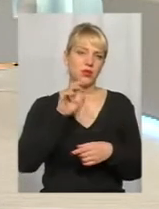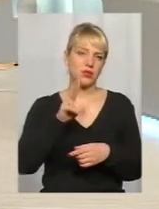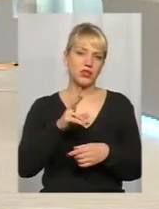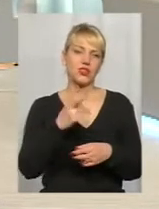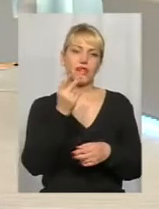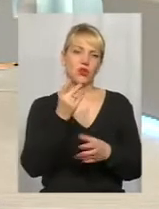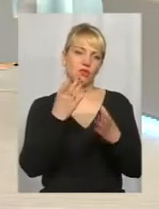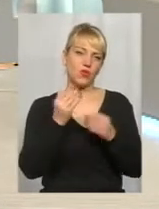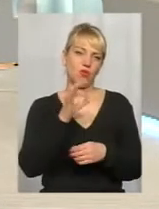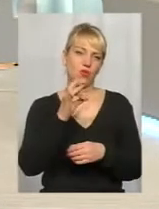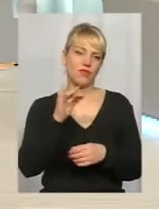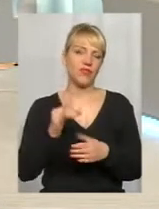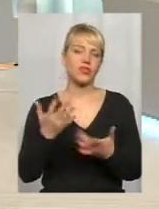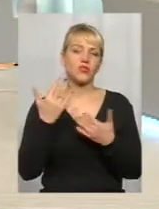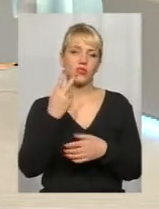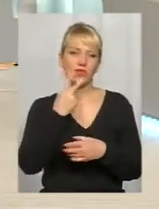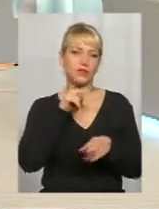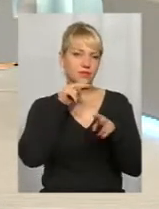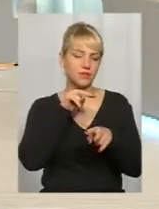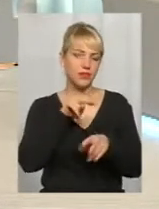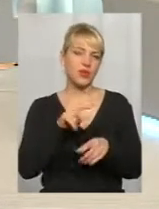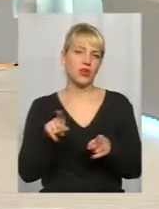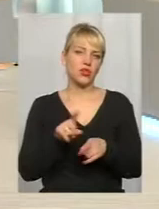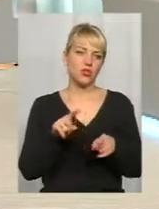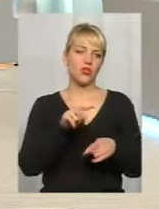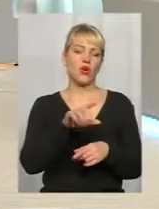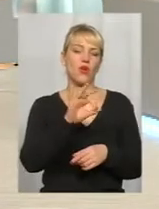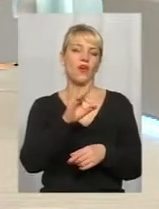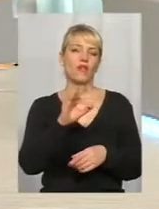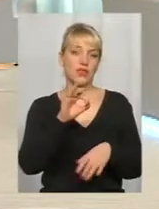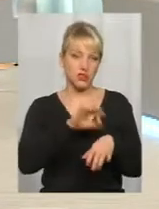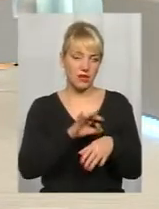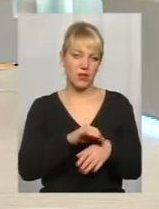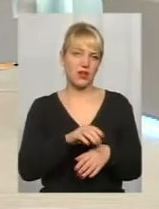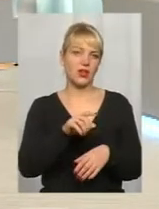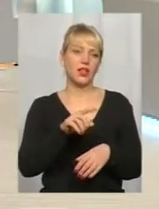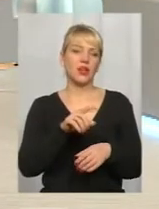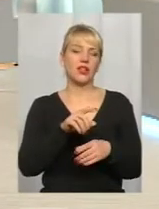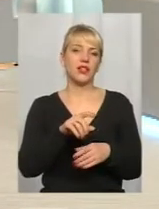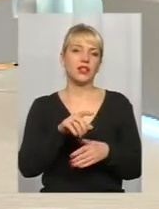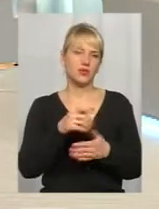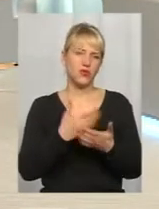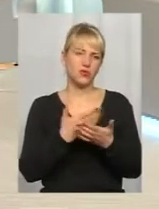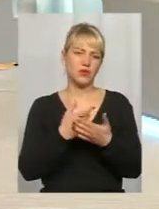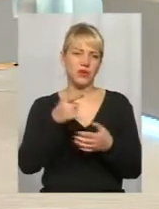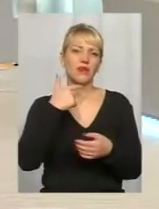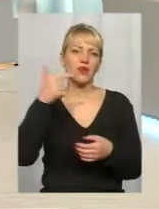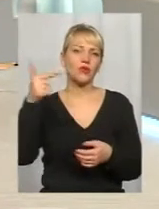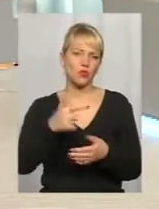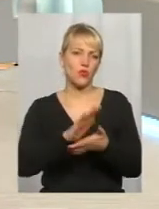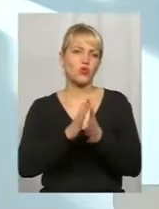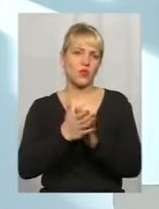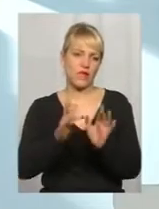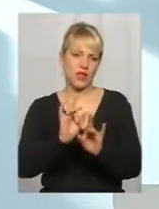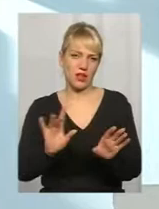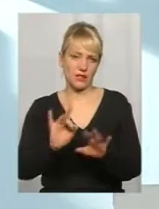разу за часу общення с Петенькой не було такого, щоб він заболеє у РВІ, і у нього не случився атид. Ну, це я, конечно, ви розумієте, условно кажу,